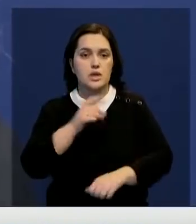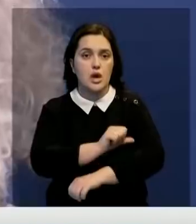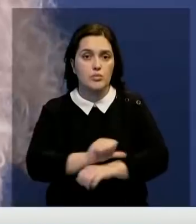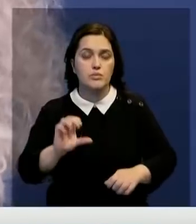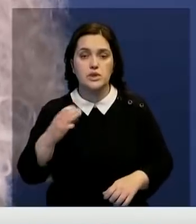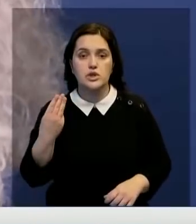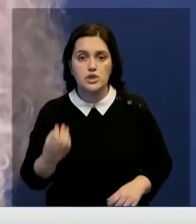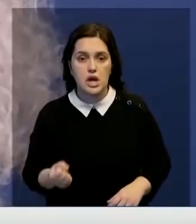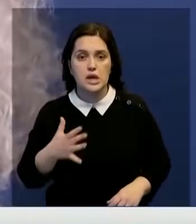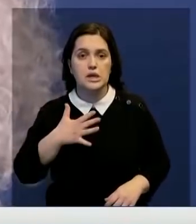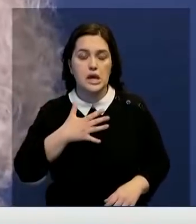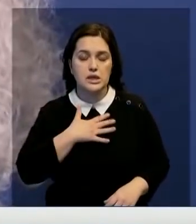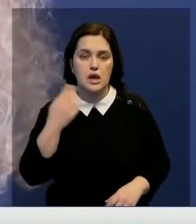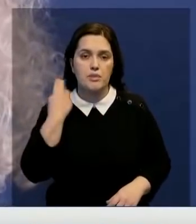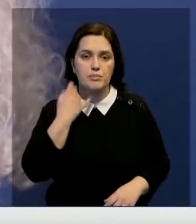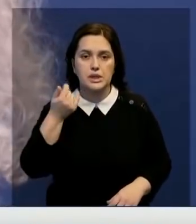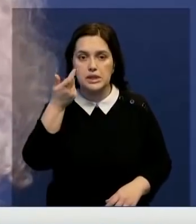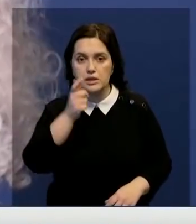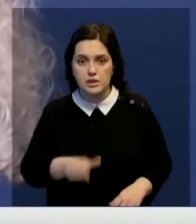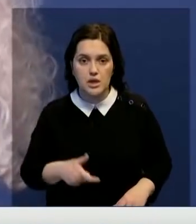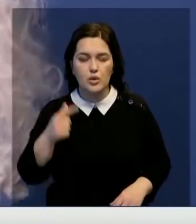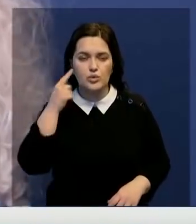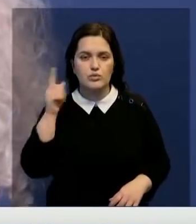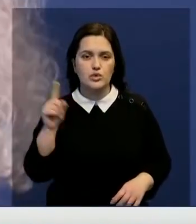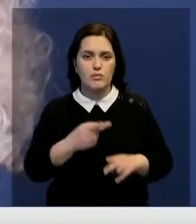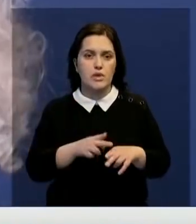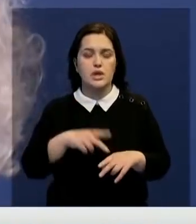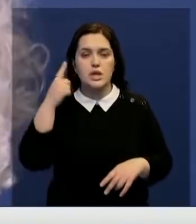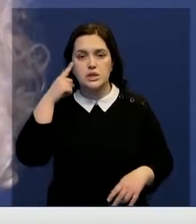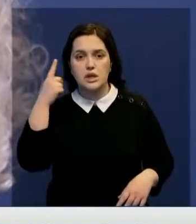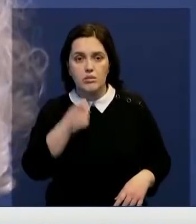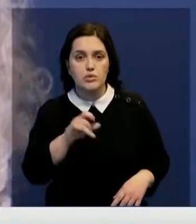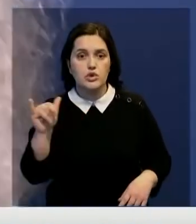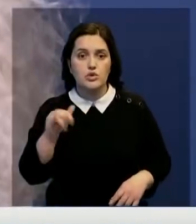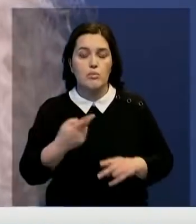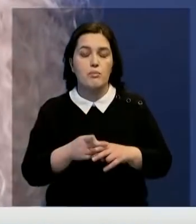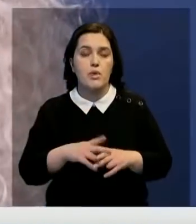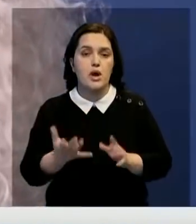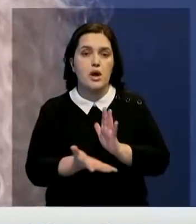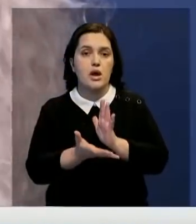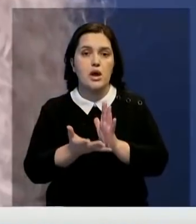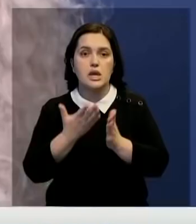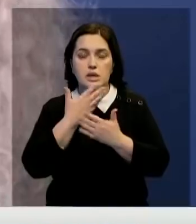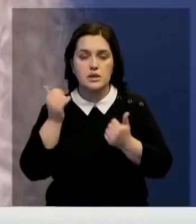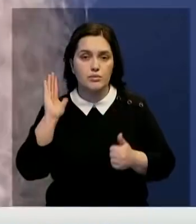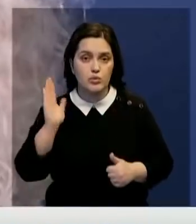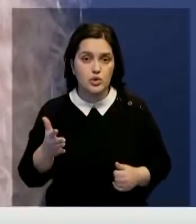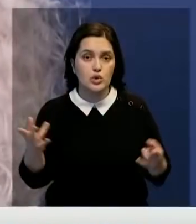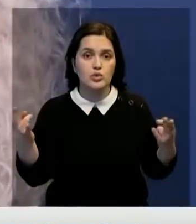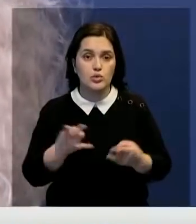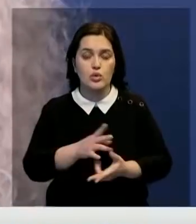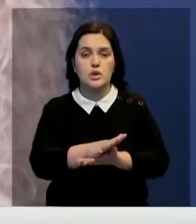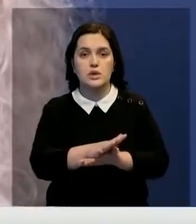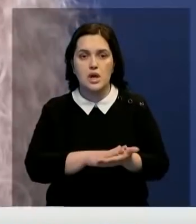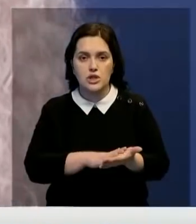них США, Канада, Великобритания и Италия. Думаю, что это сигнал о том, что у ископаемого топлива нет будущего. Нужно и дальше